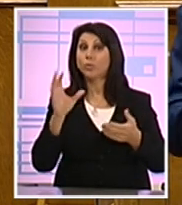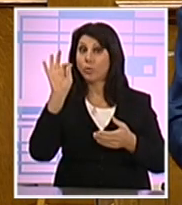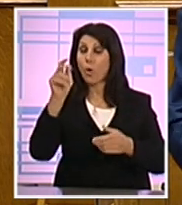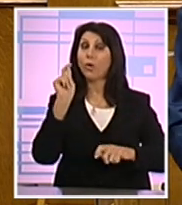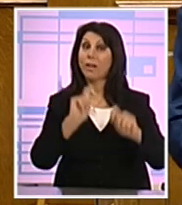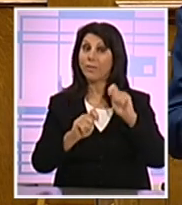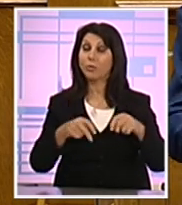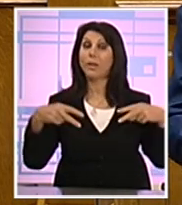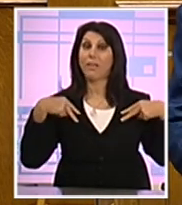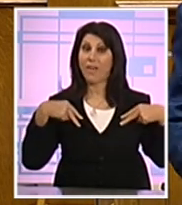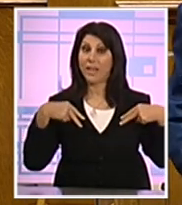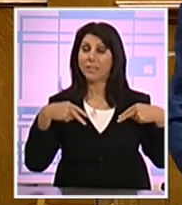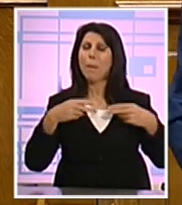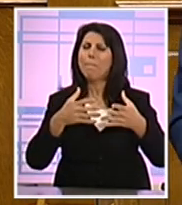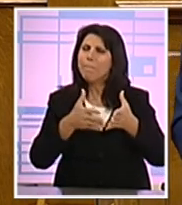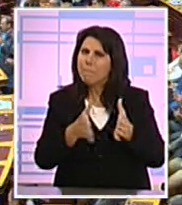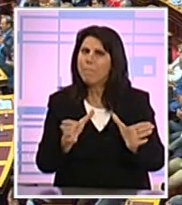ευρύτατης συνεργασίας.